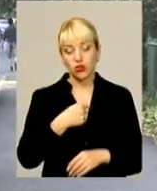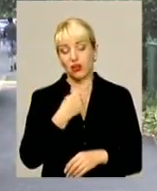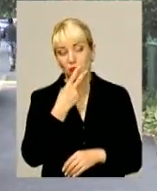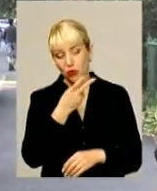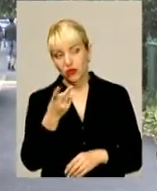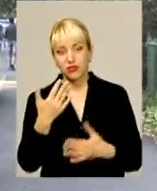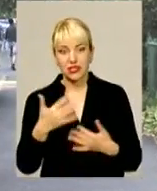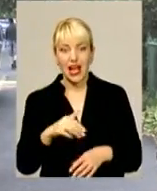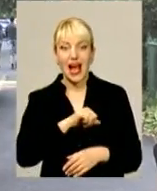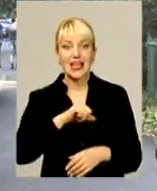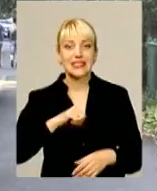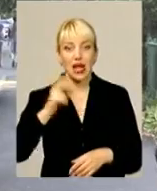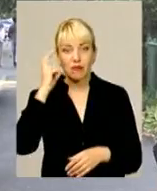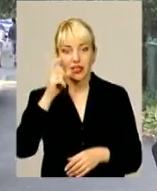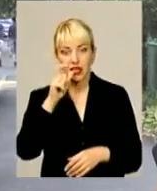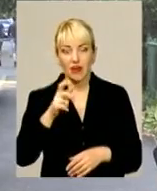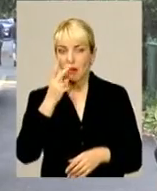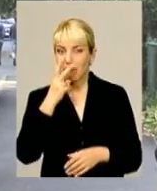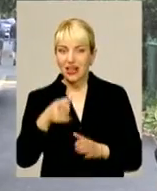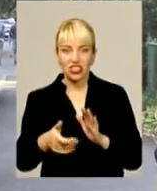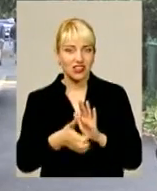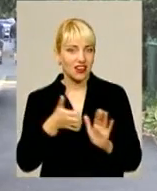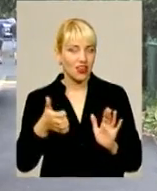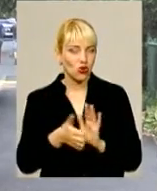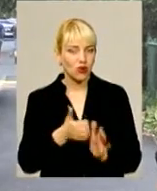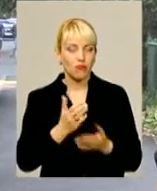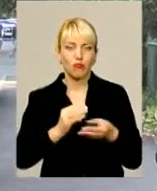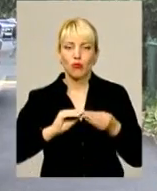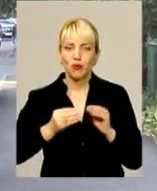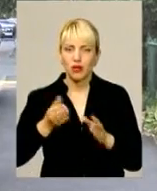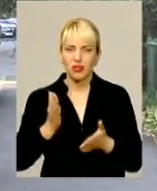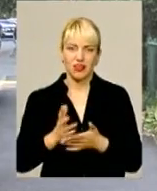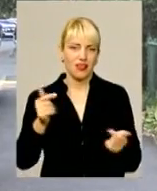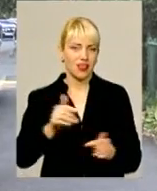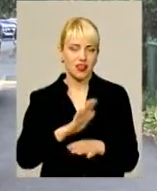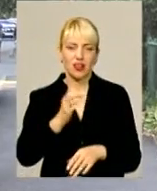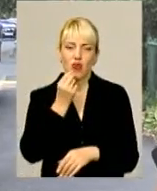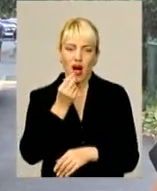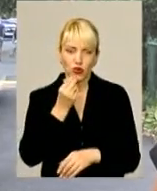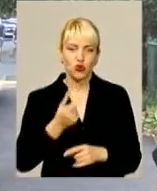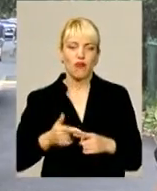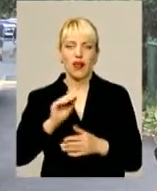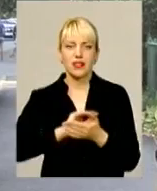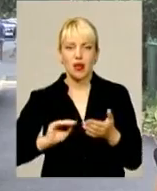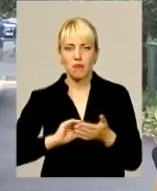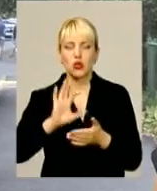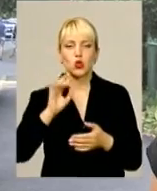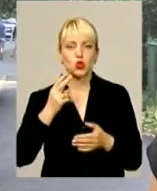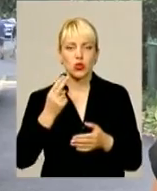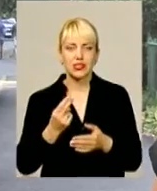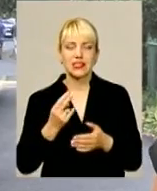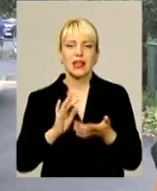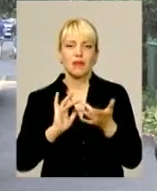мені сподобалися. Самі ж києвляні, вони бачать багато там є проблем, і неналежне харчування. Часто пишуть і в соцмережах, так далі.